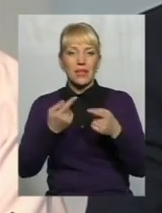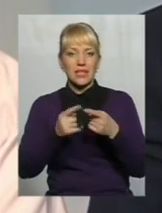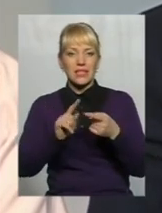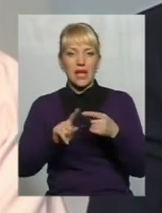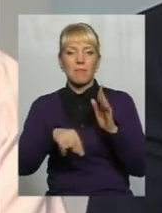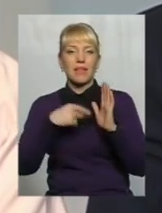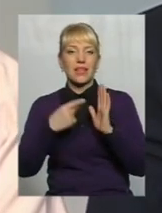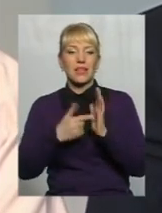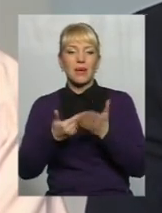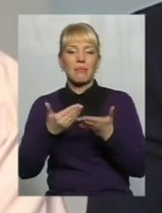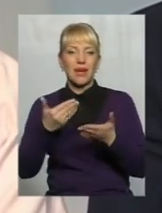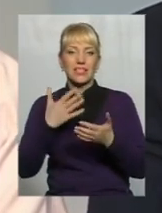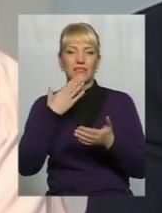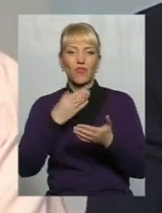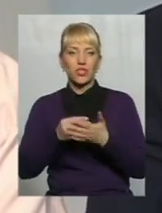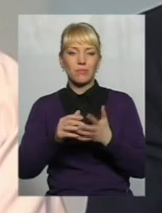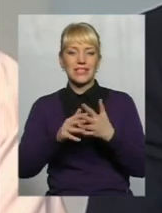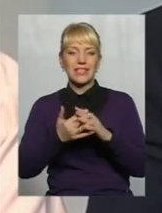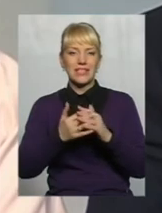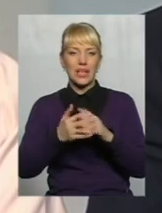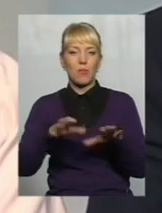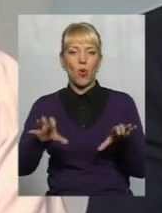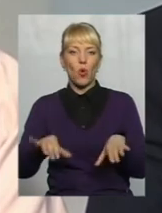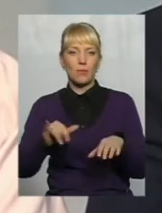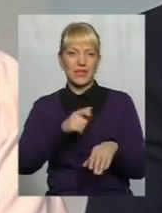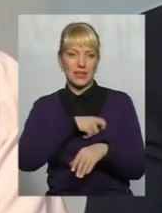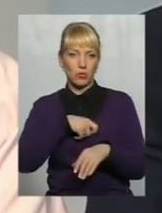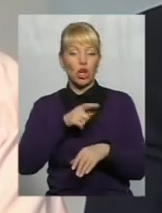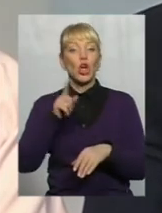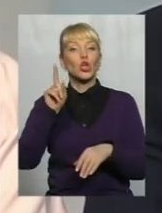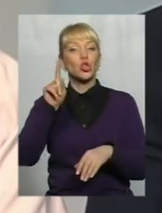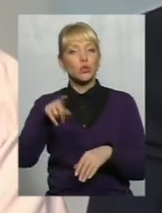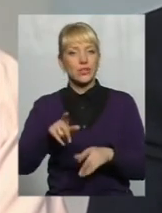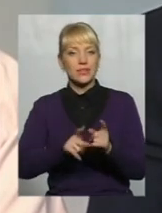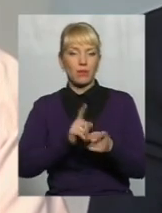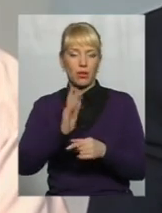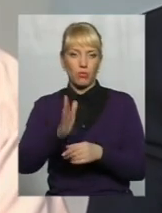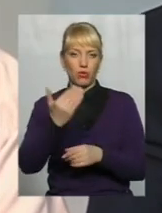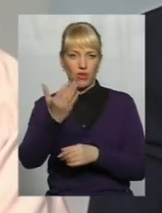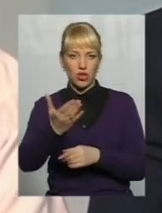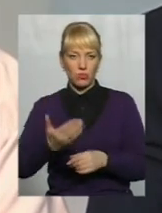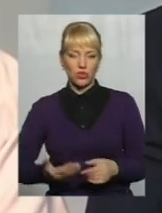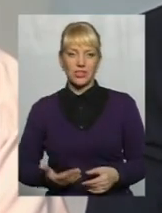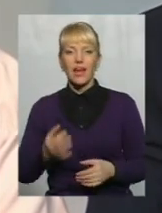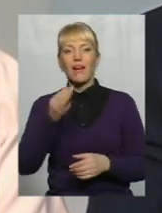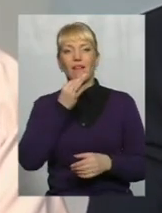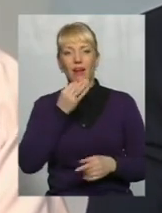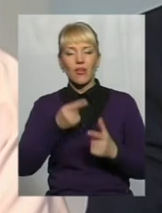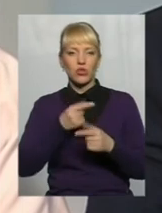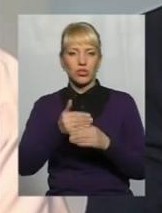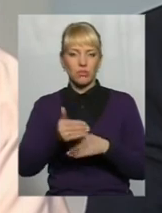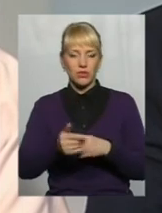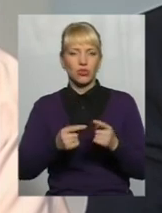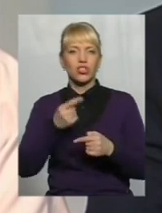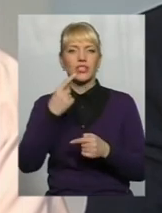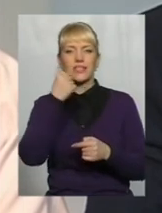сільськими головами і депутатами. І тоді зміни прийдуть в ваше життя. Тому що рано чи пізно, через рік, через два, через три, ми все одно дійдемо